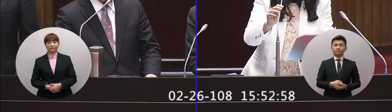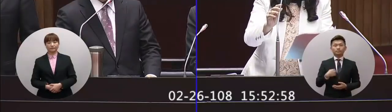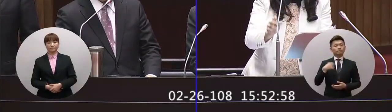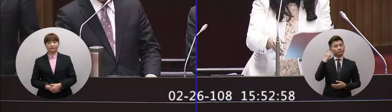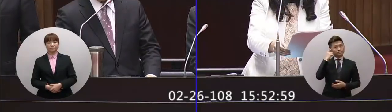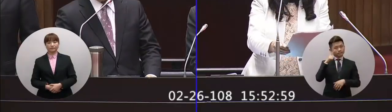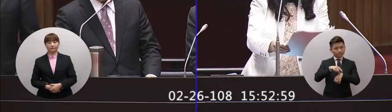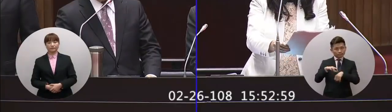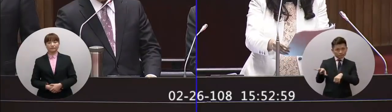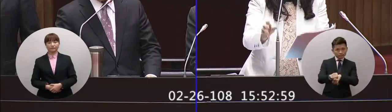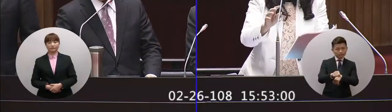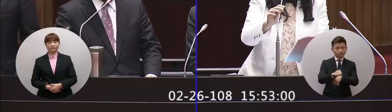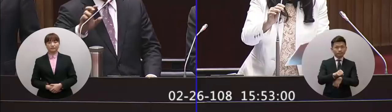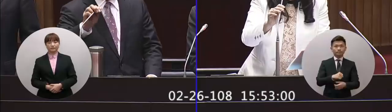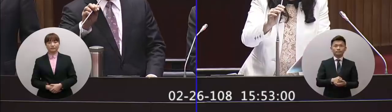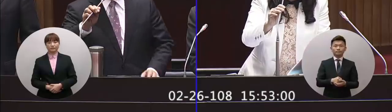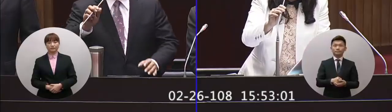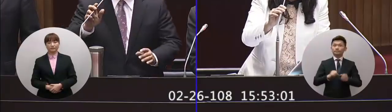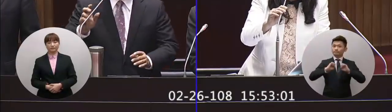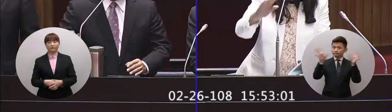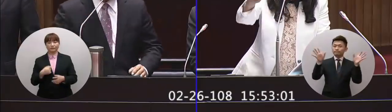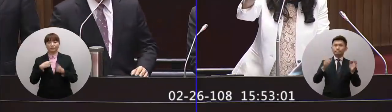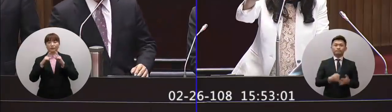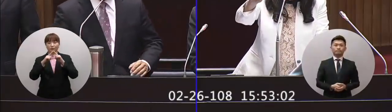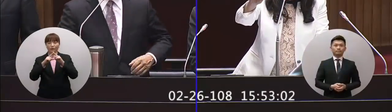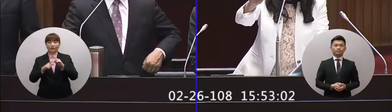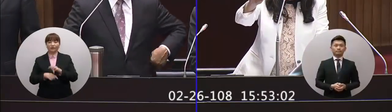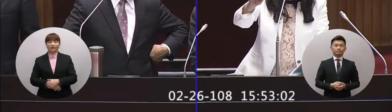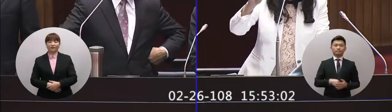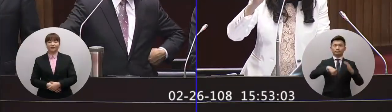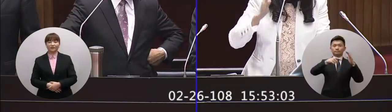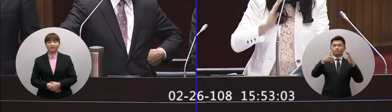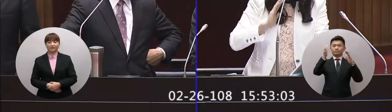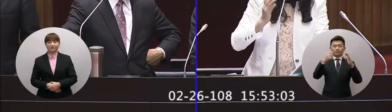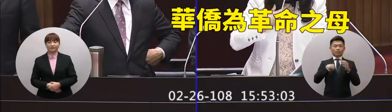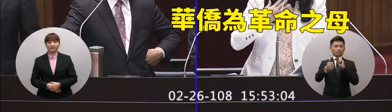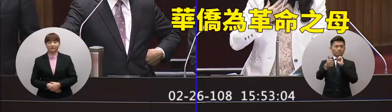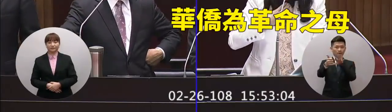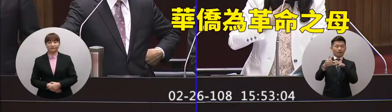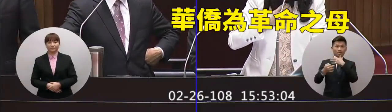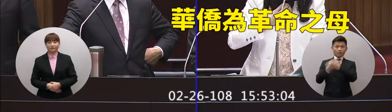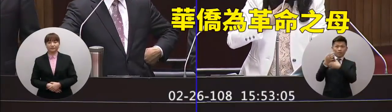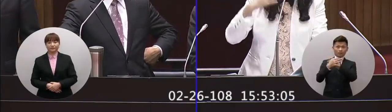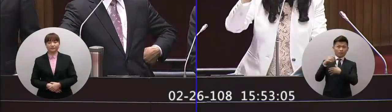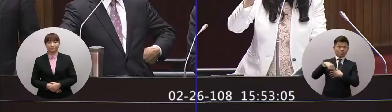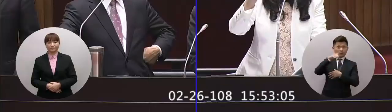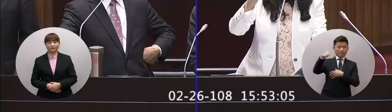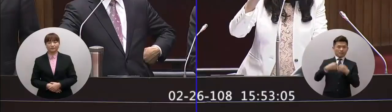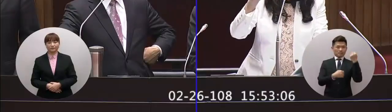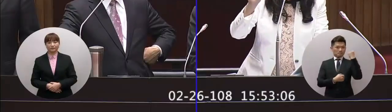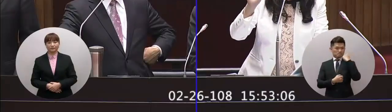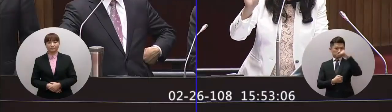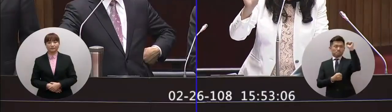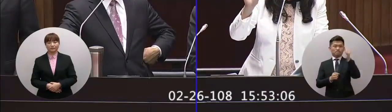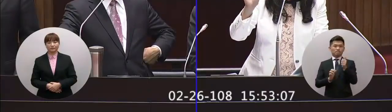這個時候來跟這個呼籲我回答一下順跟院長先講一下院長華僑為革命之母如果